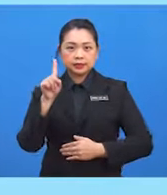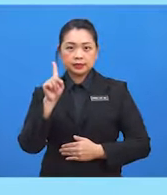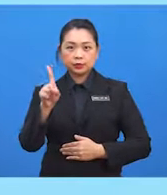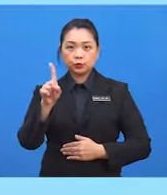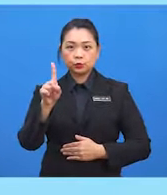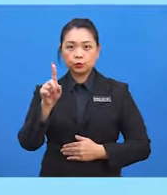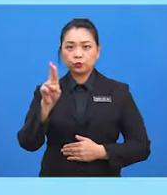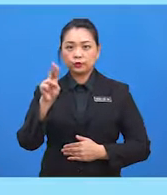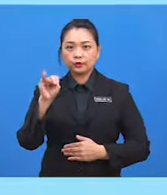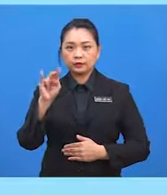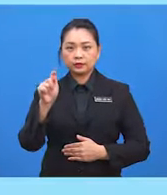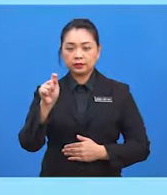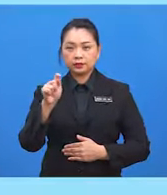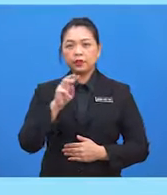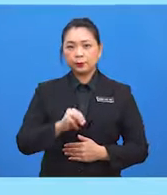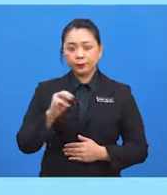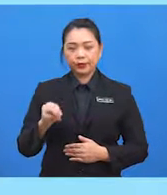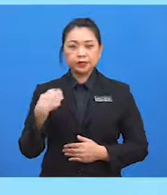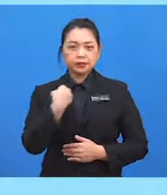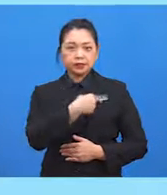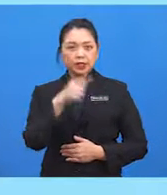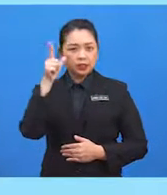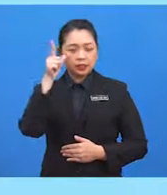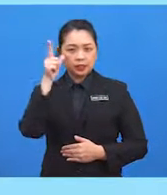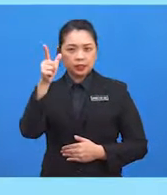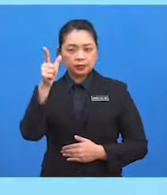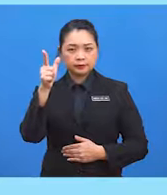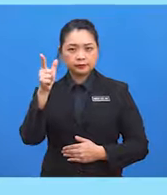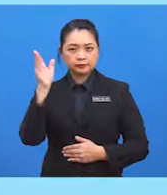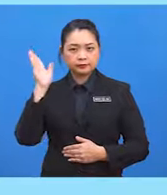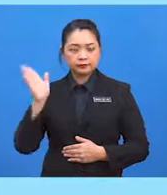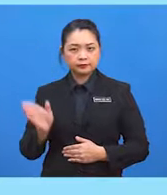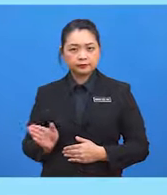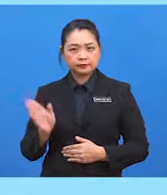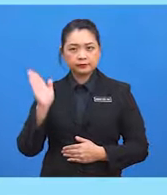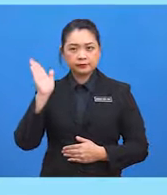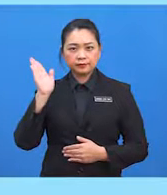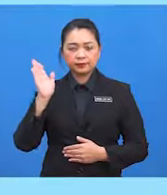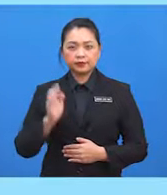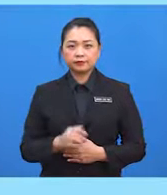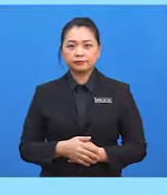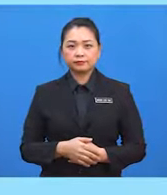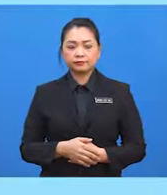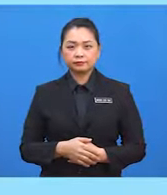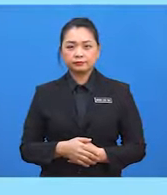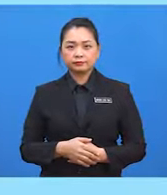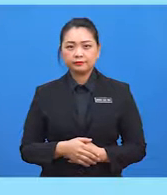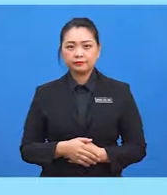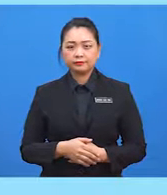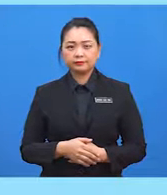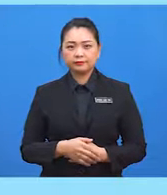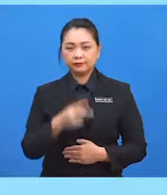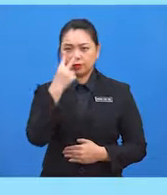Murid-murid, kita lihat seterusnya rajah ini. AC ialah